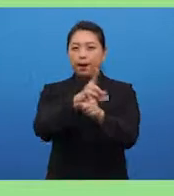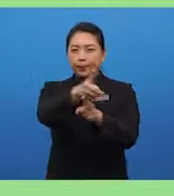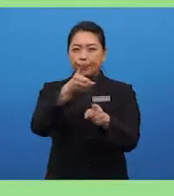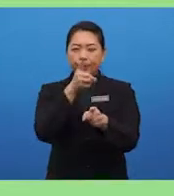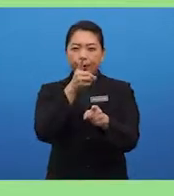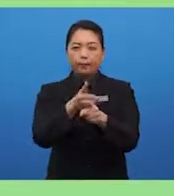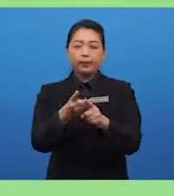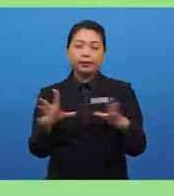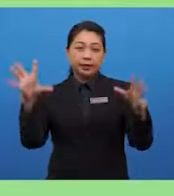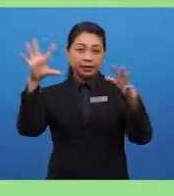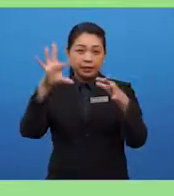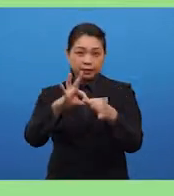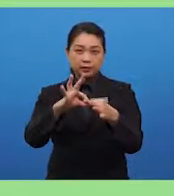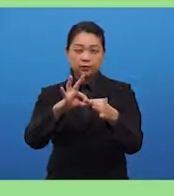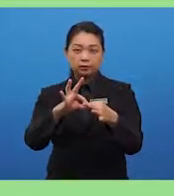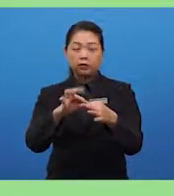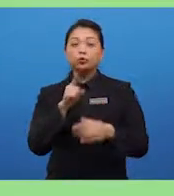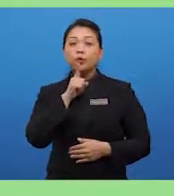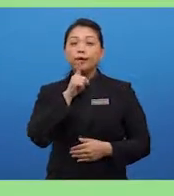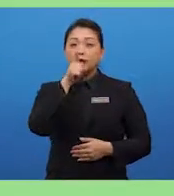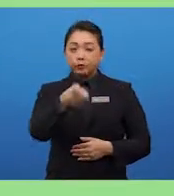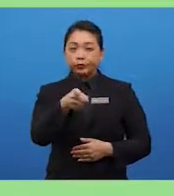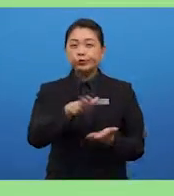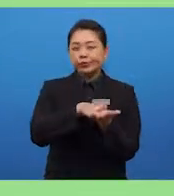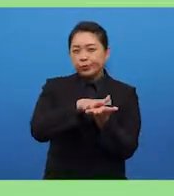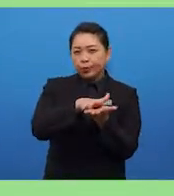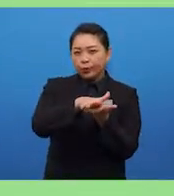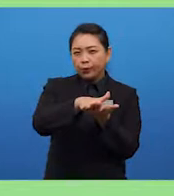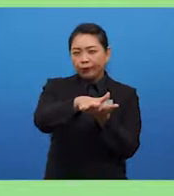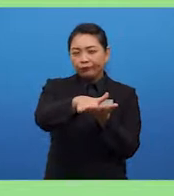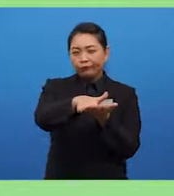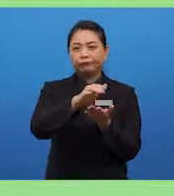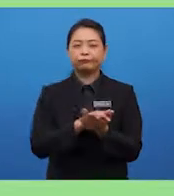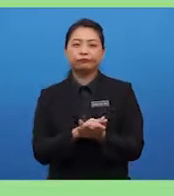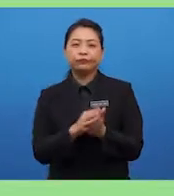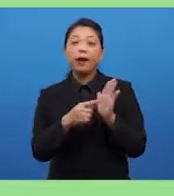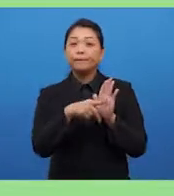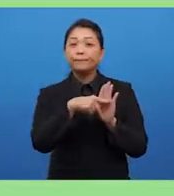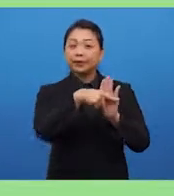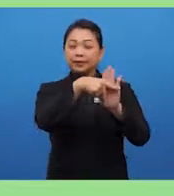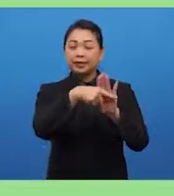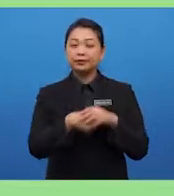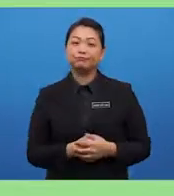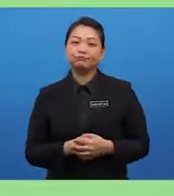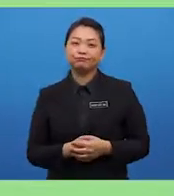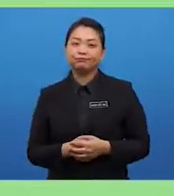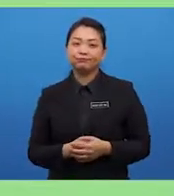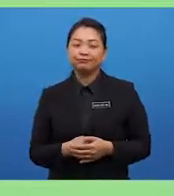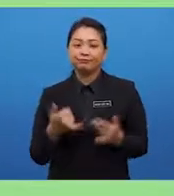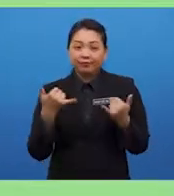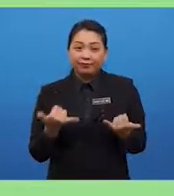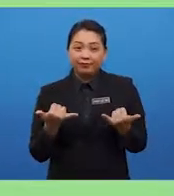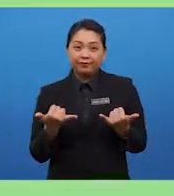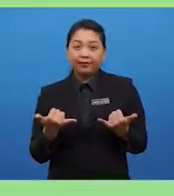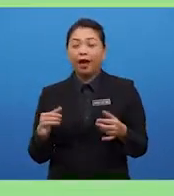conjunctions in order to ensure a smooth presentation. Now, sequence